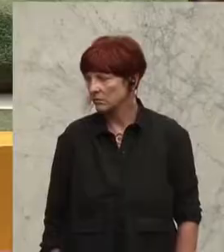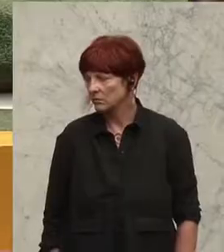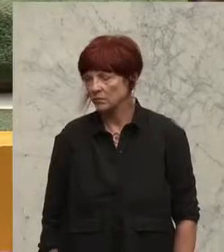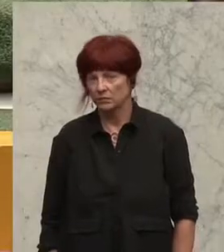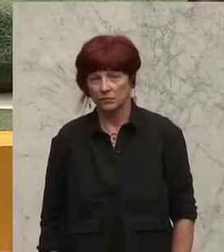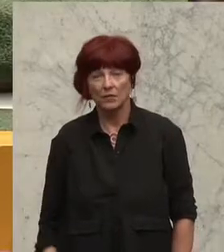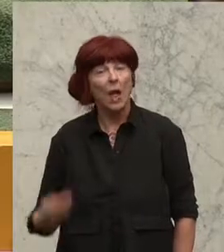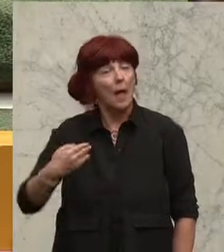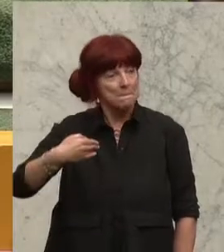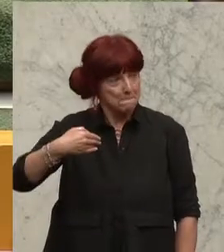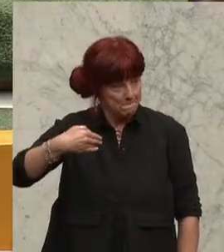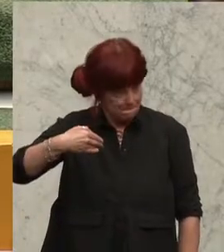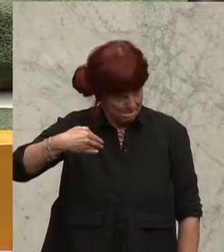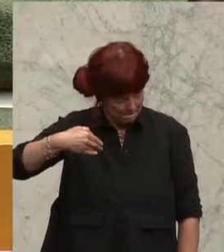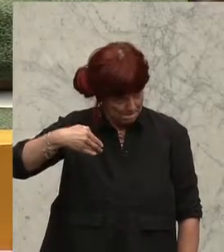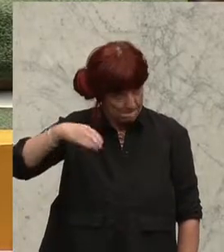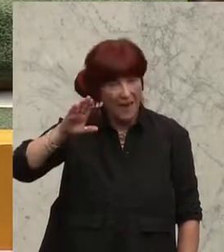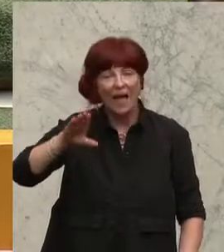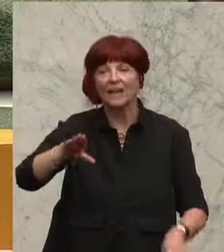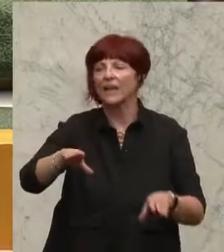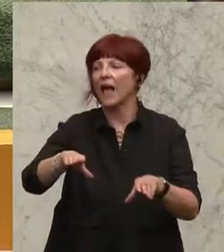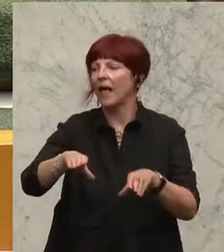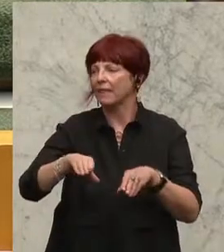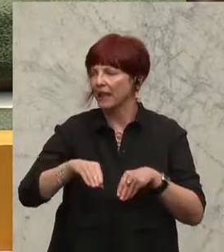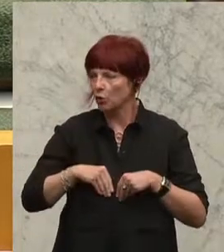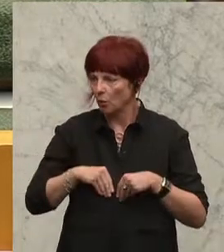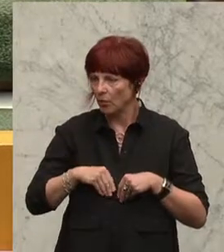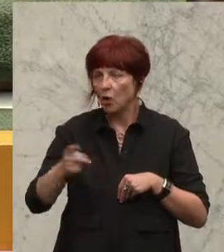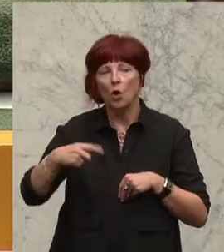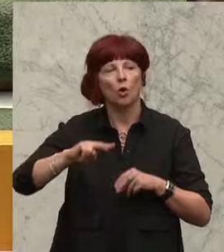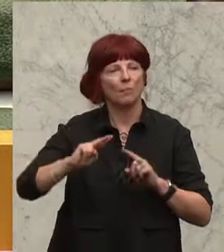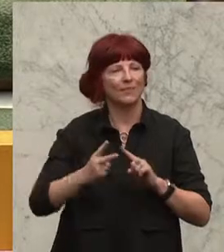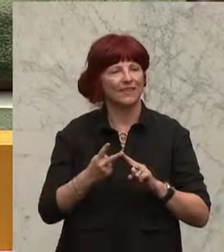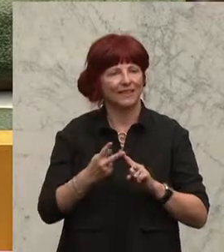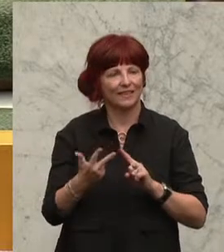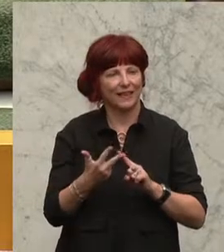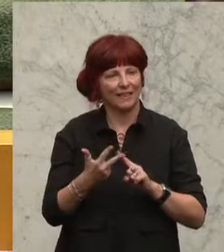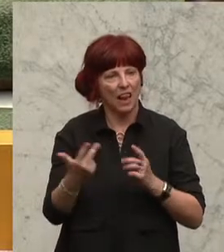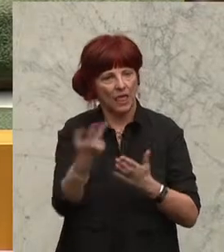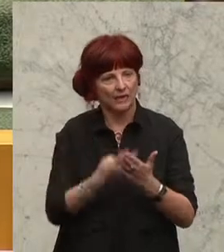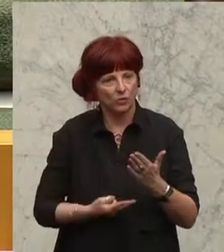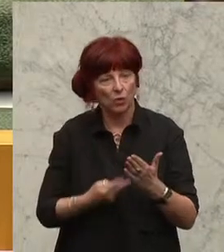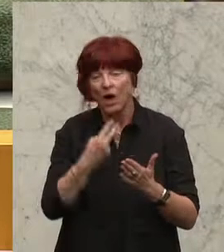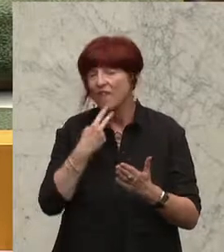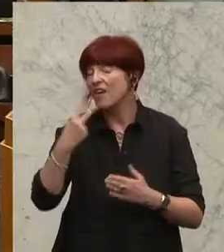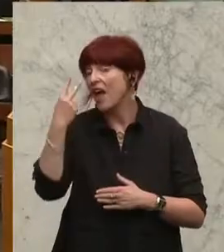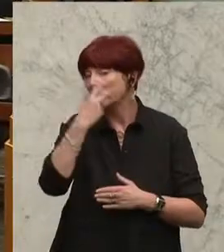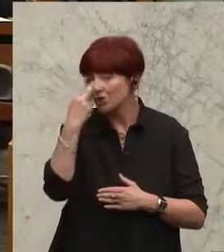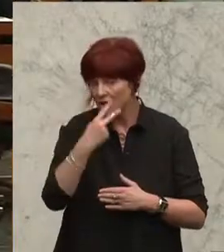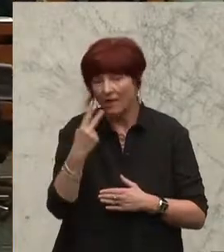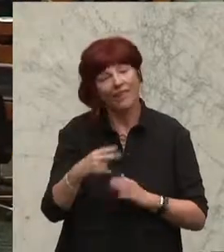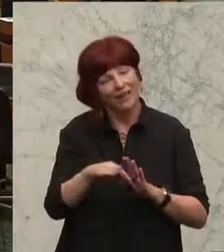Das ist mehrheitlich angenommen. Wir kommen zur dritten Lesung. Ich bitte jene Damen und Herren, dem vorliegenden Gesetzentwurf